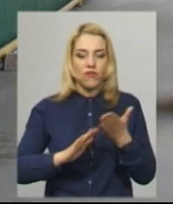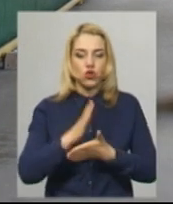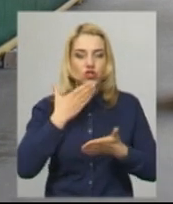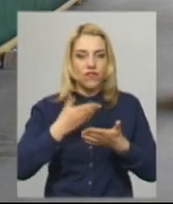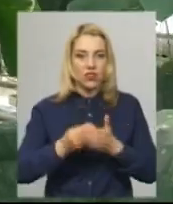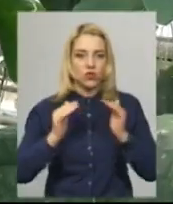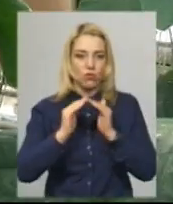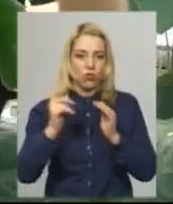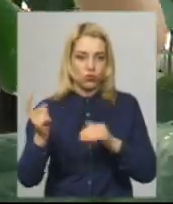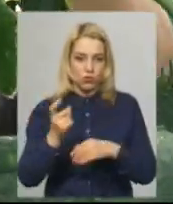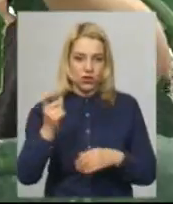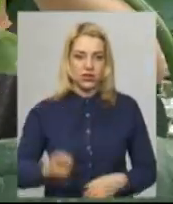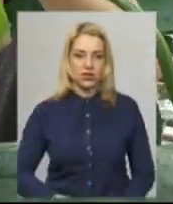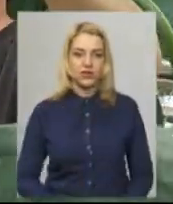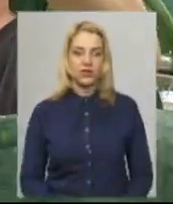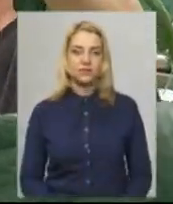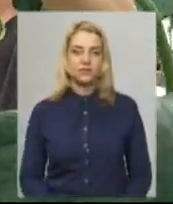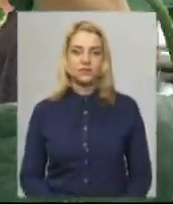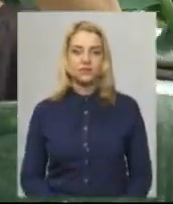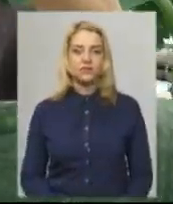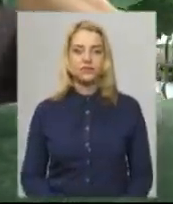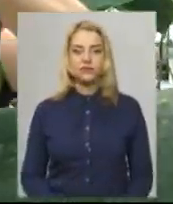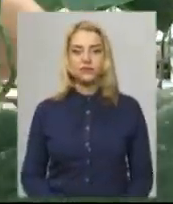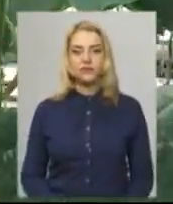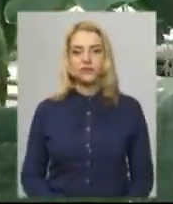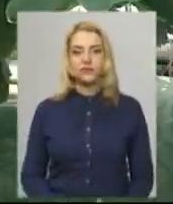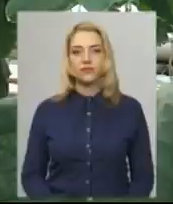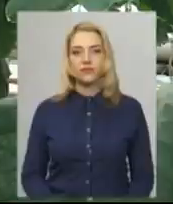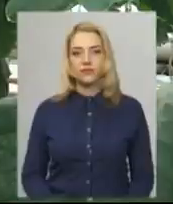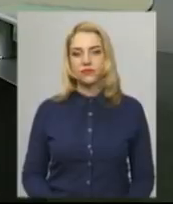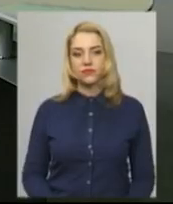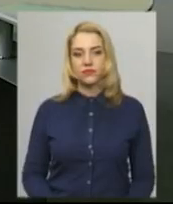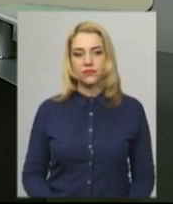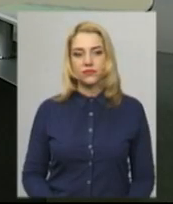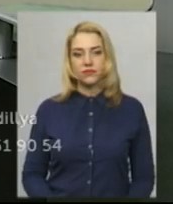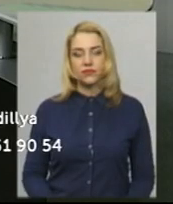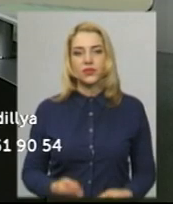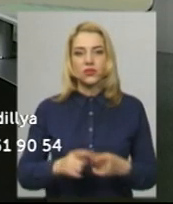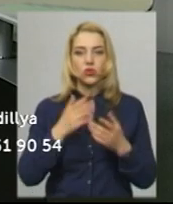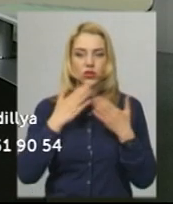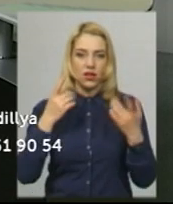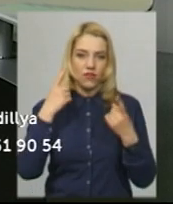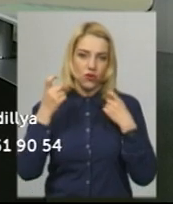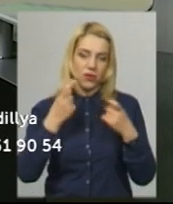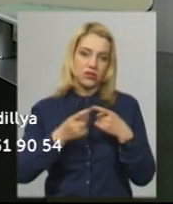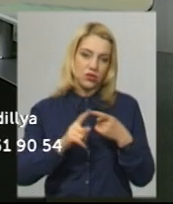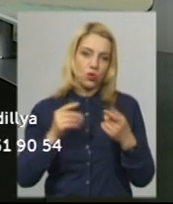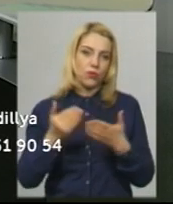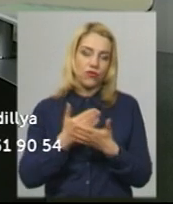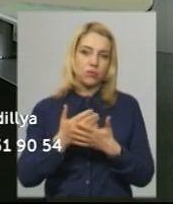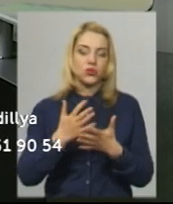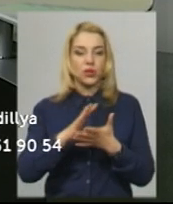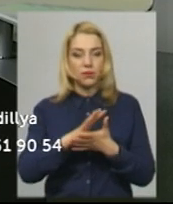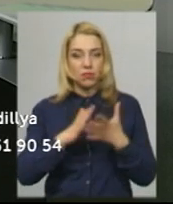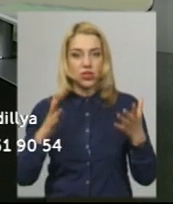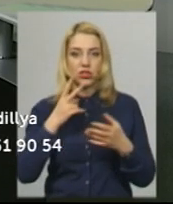тепличному господарстві. Світлана Поробок, Дем'ян Цегольник. Новини на Суспільному. Хмельниччина. Це остання інформація цього випуску. Дивіться